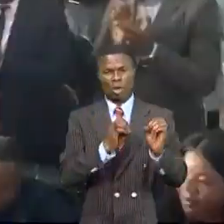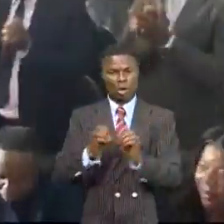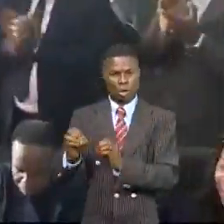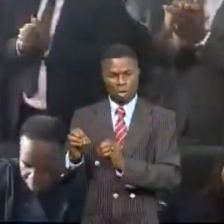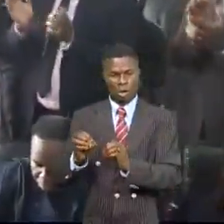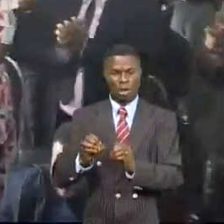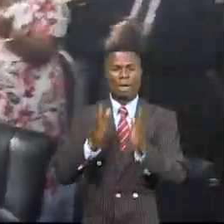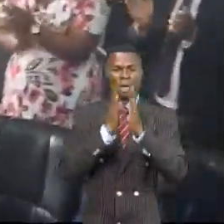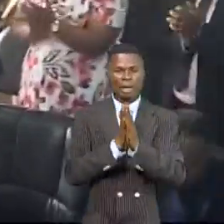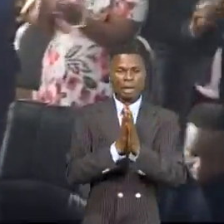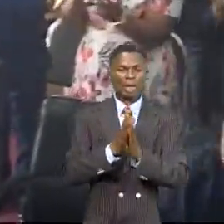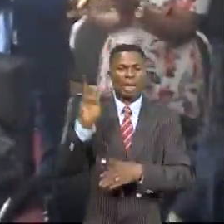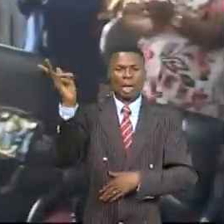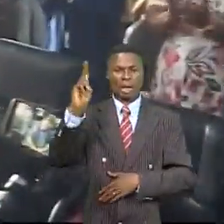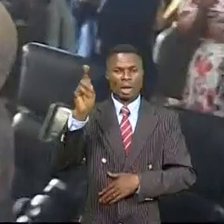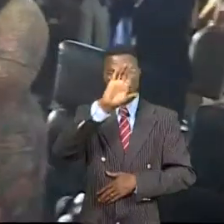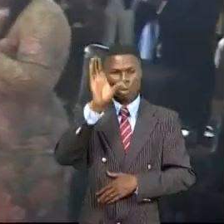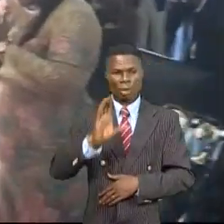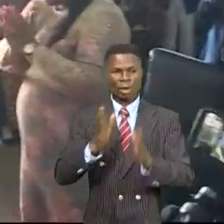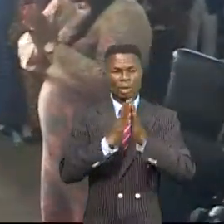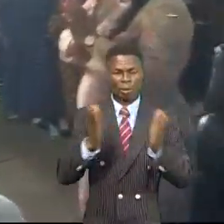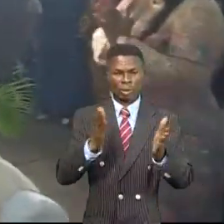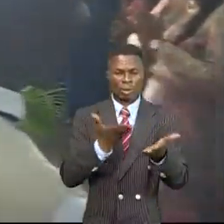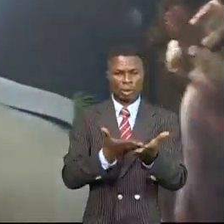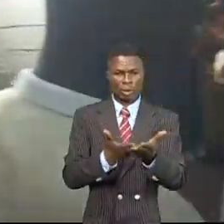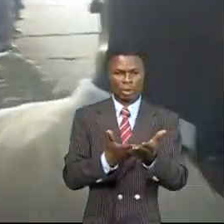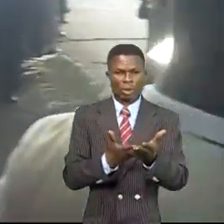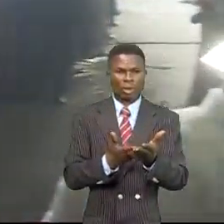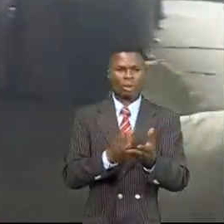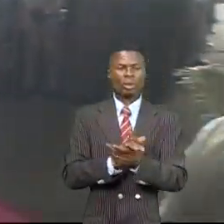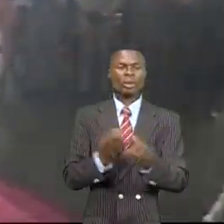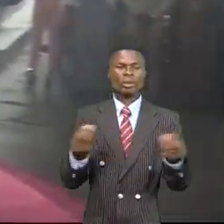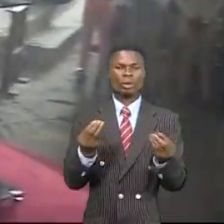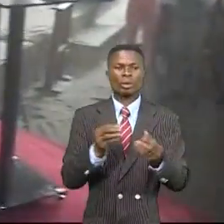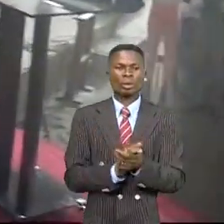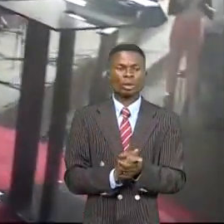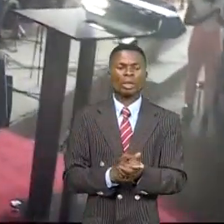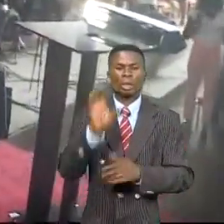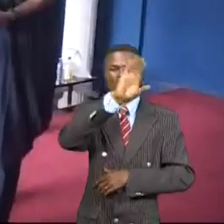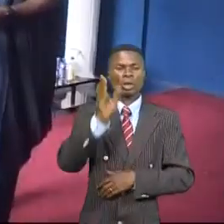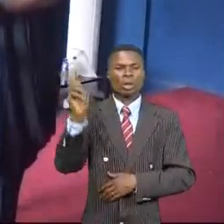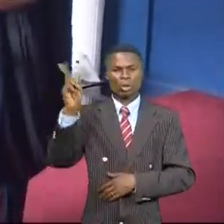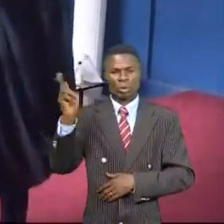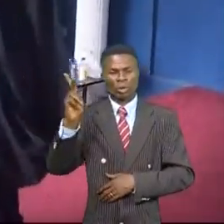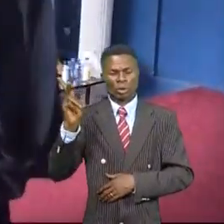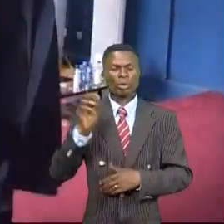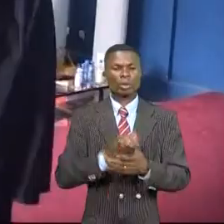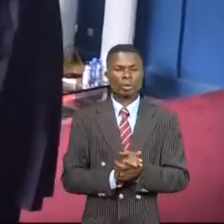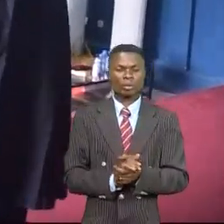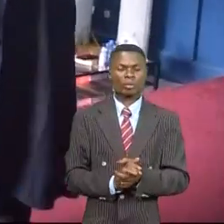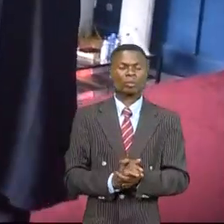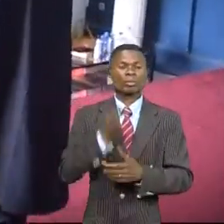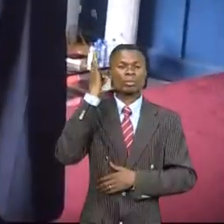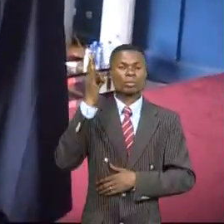des prières à Kidambo plus précisément à l'Église de la loi de Jésus-Christ de Kidambo du christianisme authentique au menu